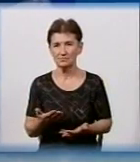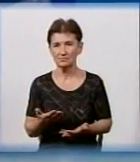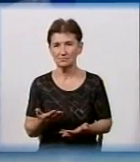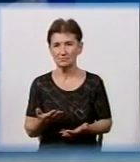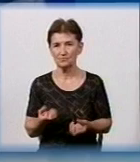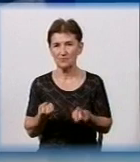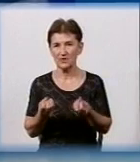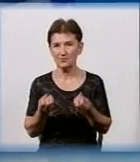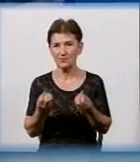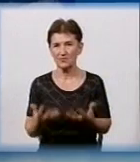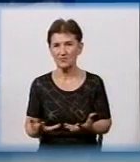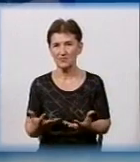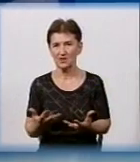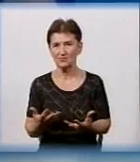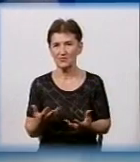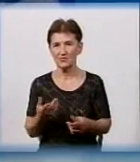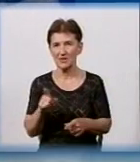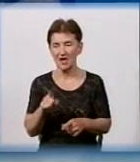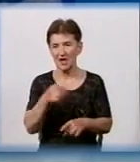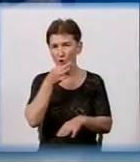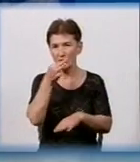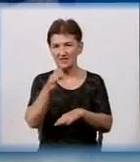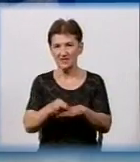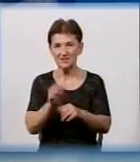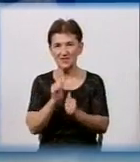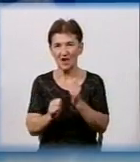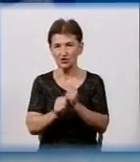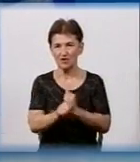Просто це відповідальність кожного гражданину.